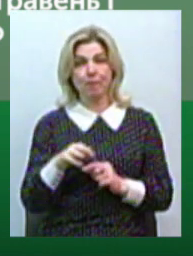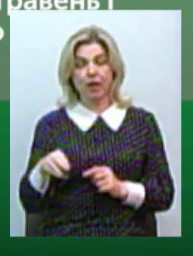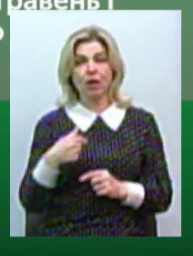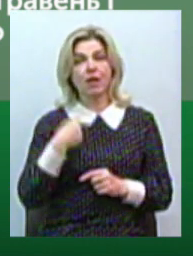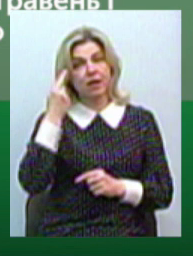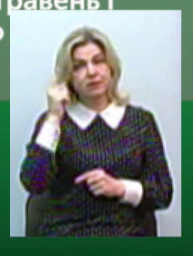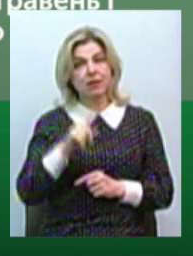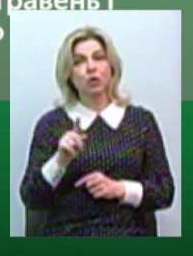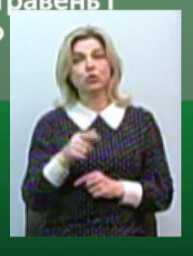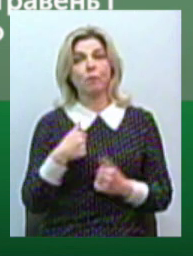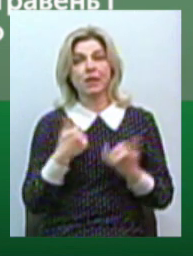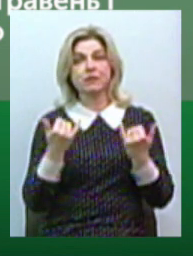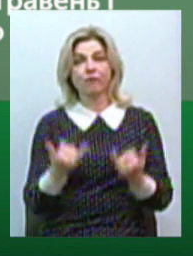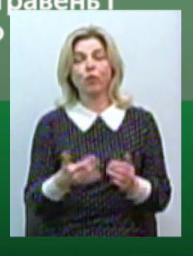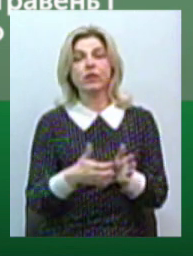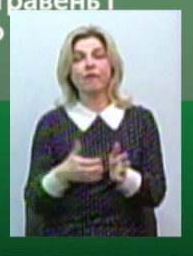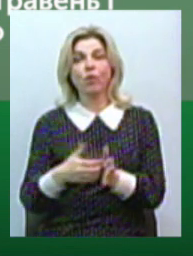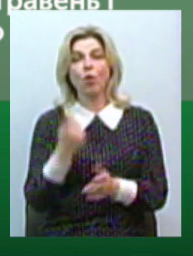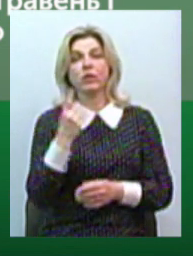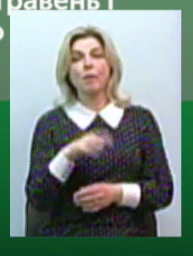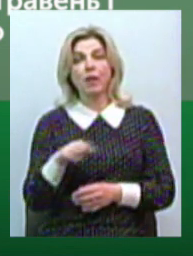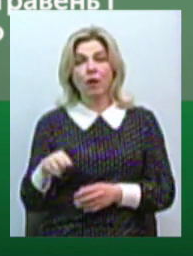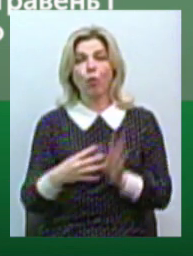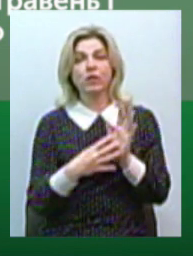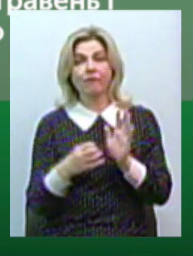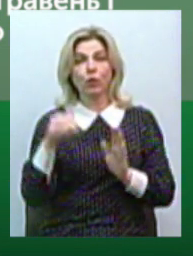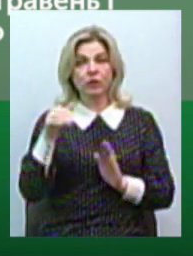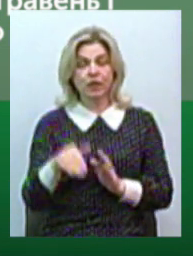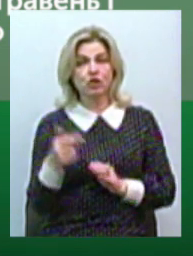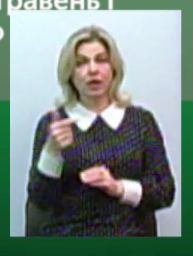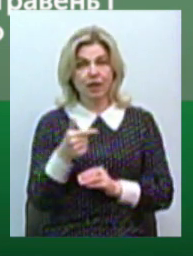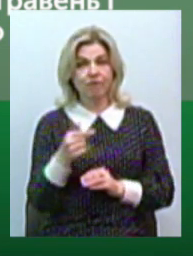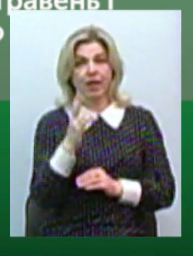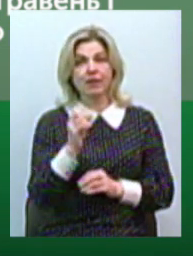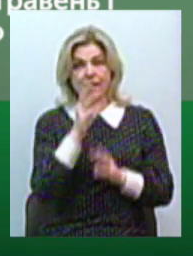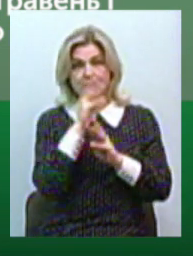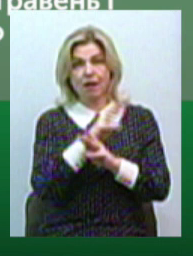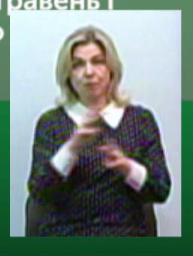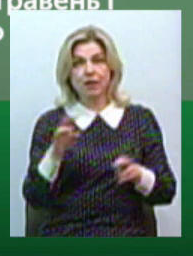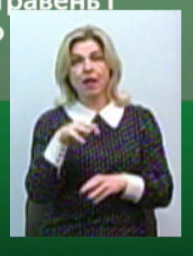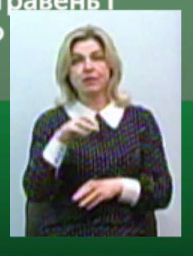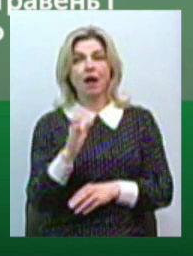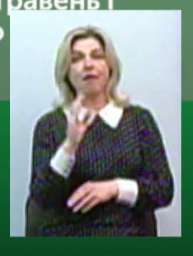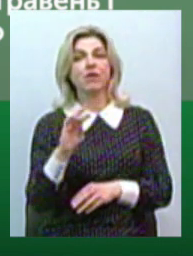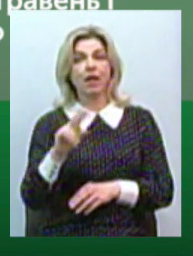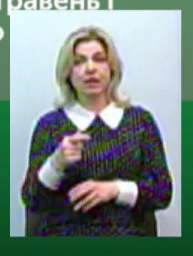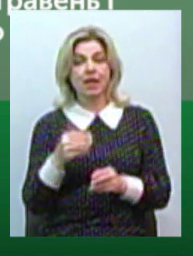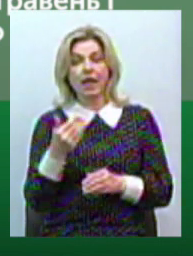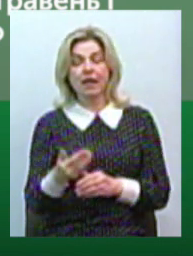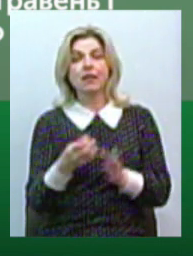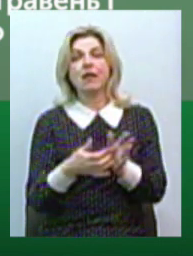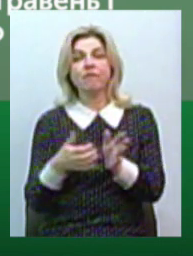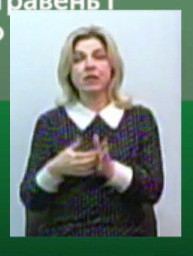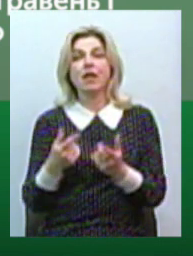сьогодні мені не вистачає 1 мільйон 900 тисяч гривень на зарплату на травень. Їх не вистачає